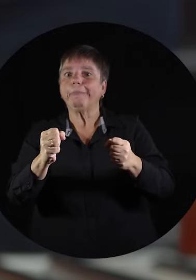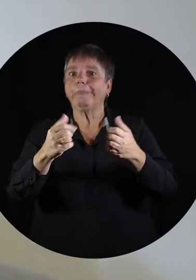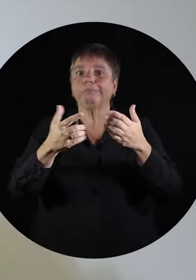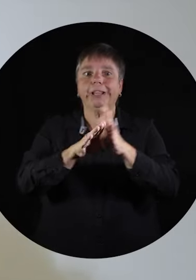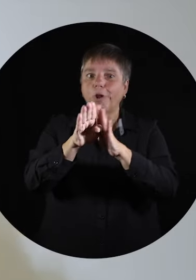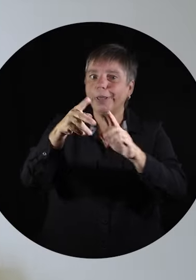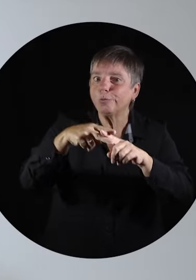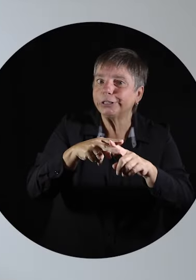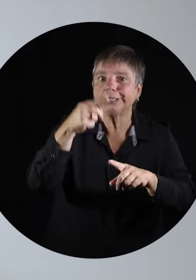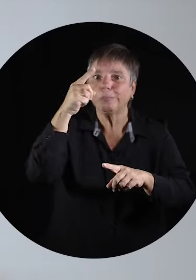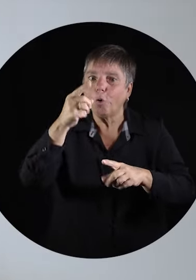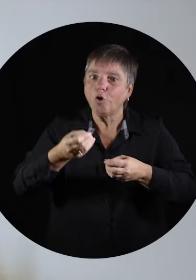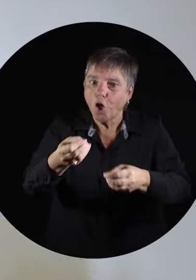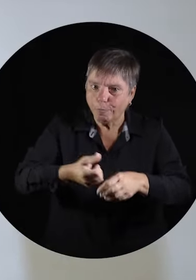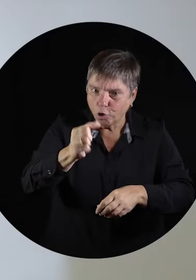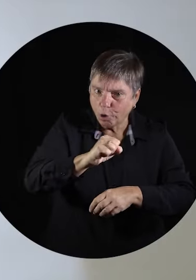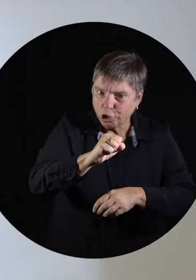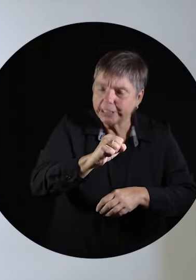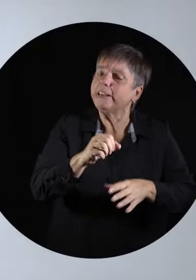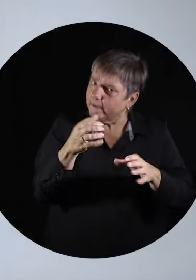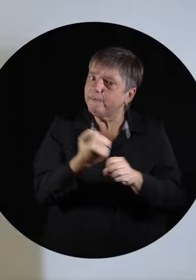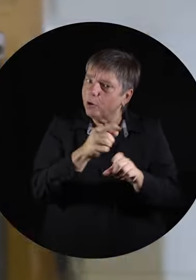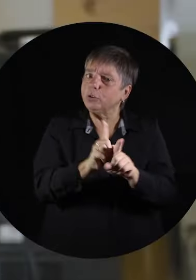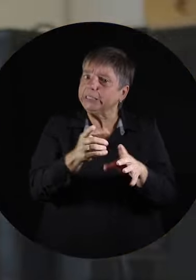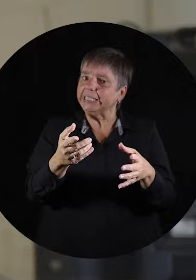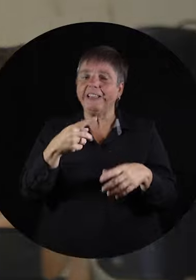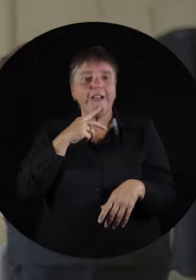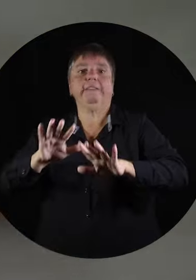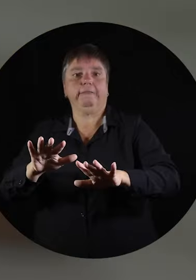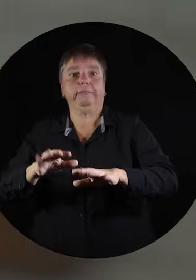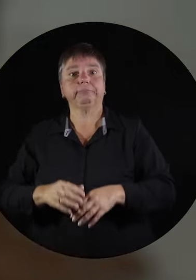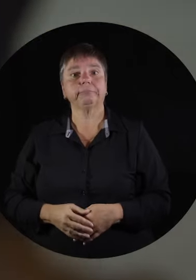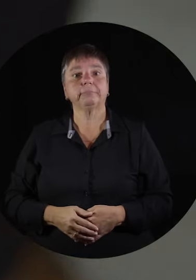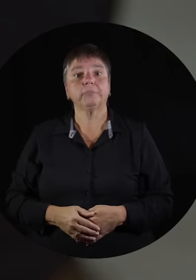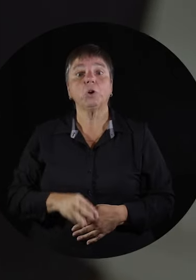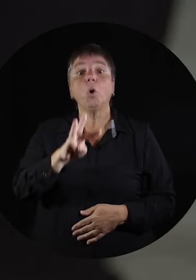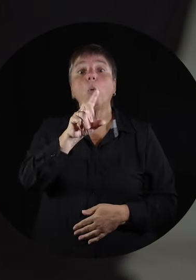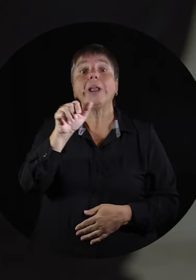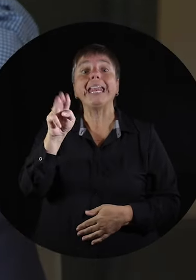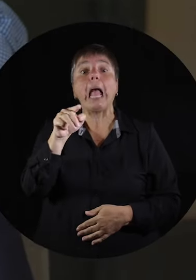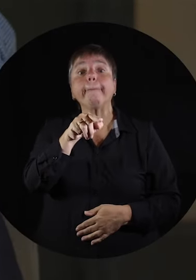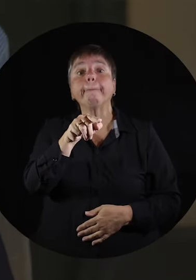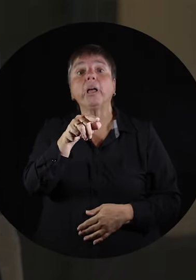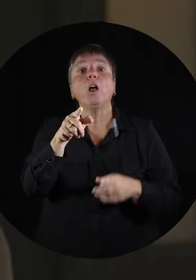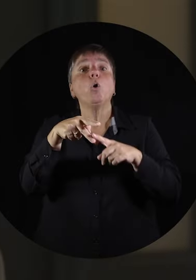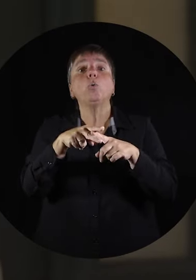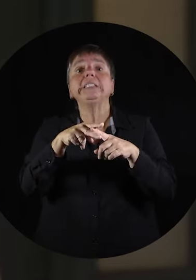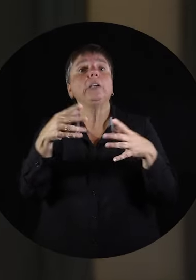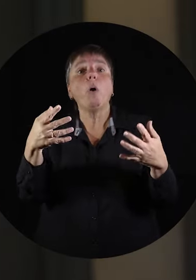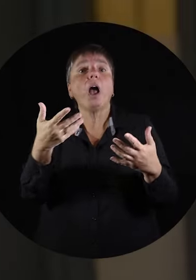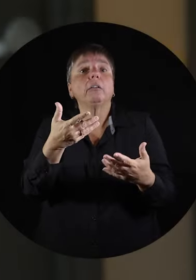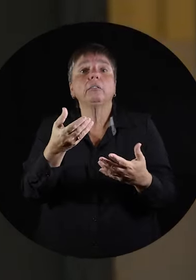le faire. Si on peut développer des outils pour le rendre plus productif, on va le faire aussi. Les outils qu'on a eu pour William, vu qu'il une capacité